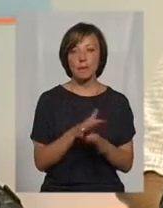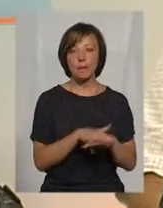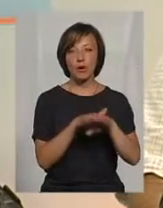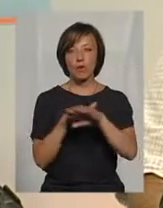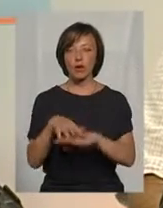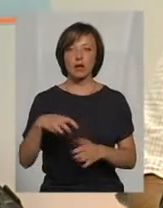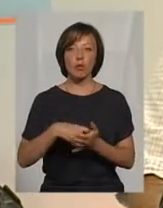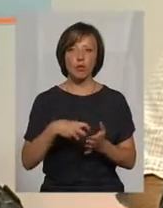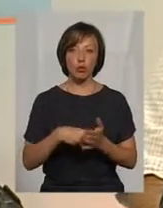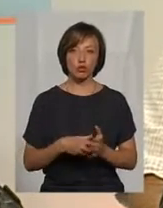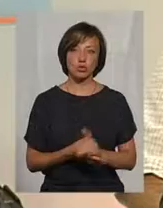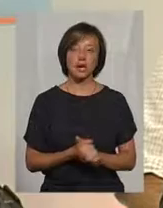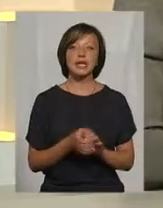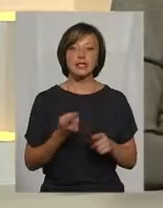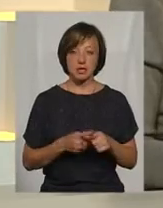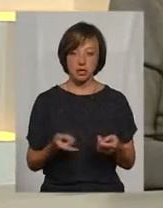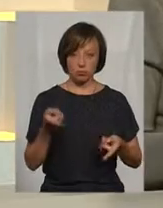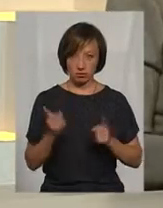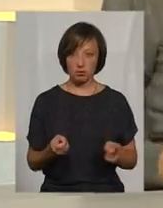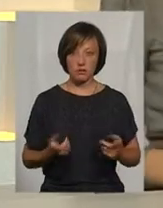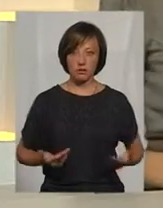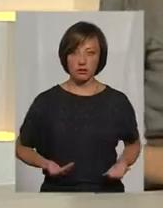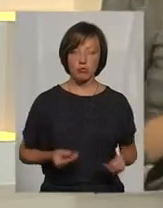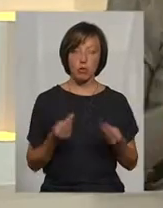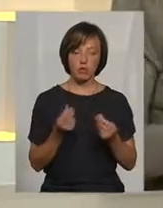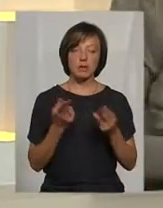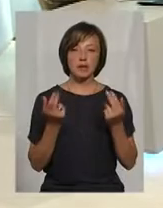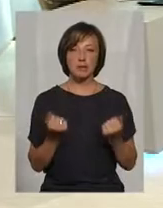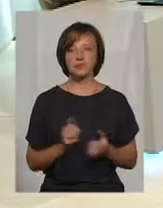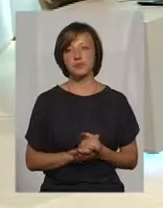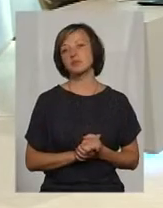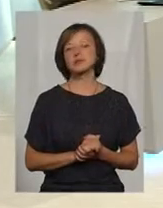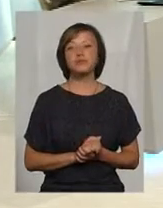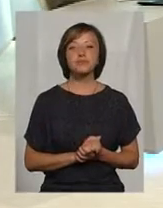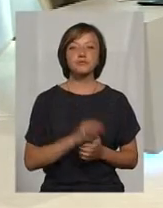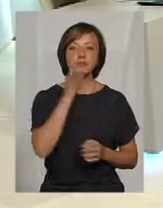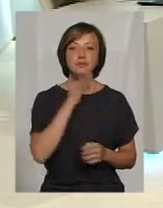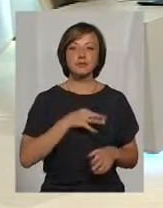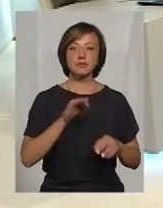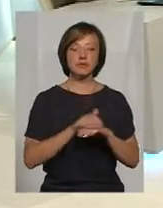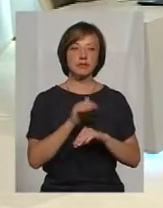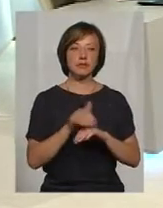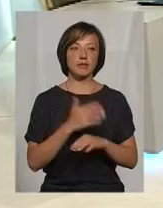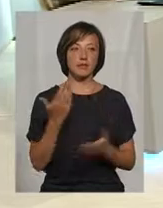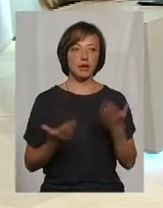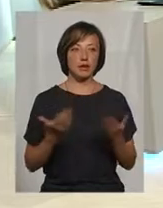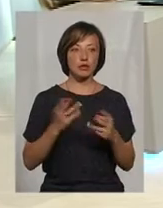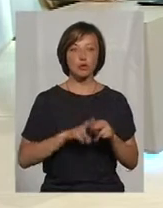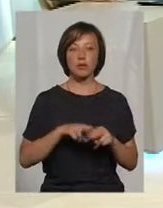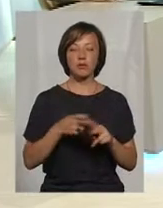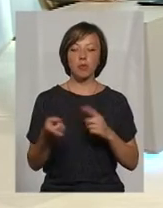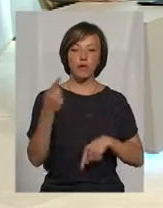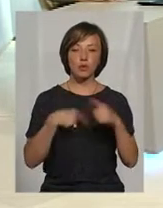поштові відділення. Тобто це живими грошима повернення буде? це живими Скажіть, будь ласка, пане Юрію, але якщо повернутися до